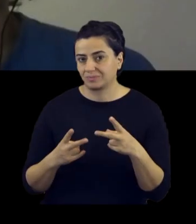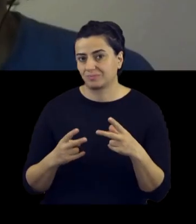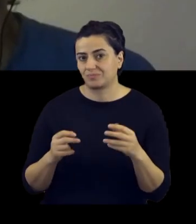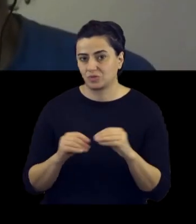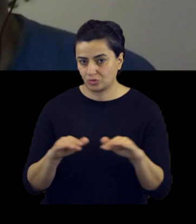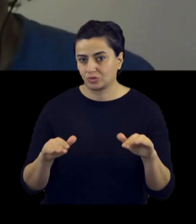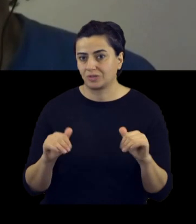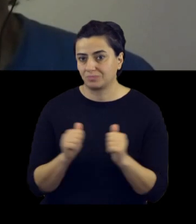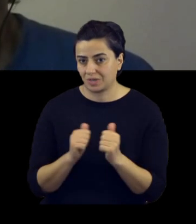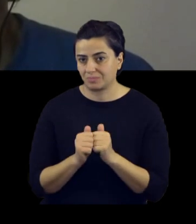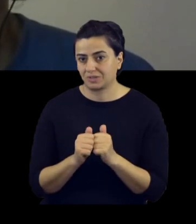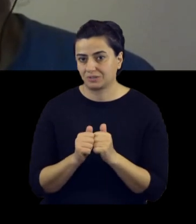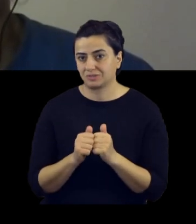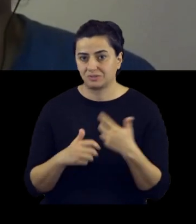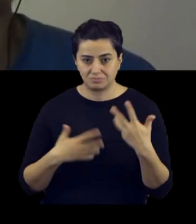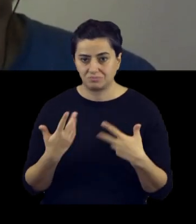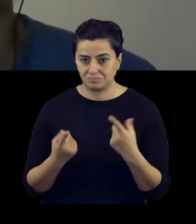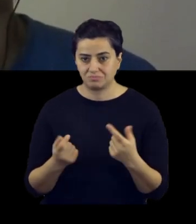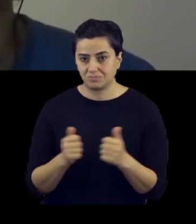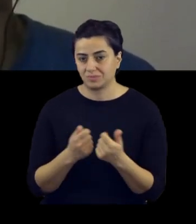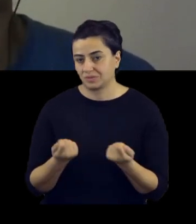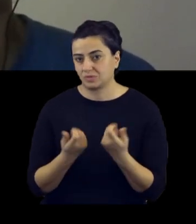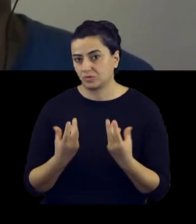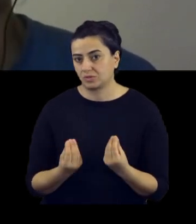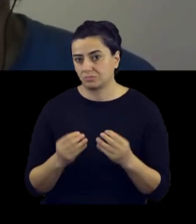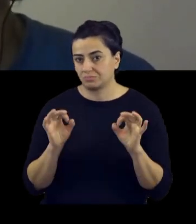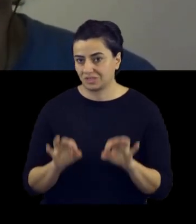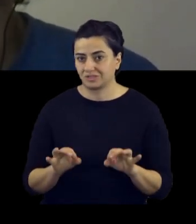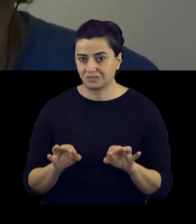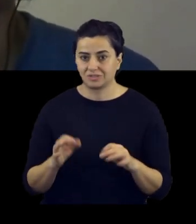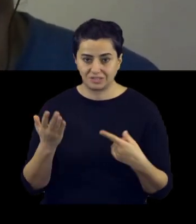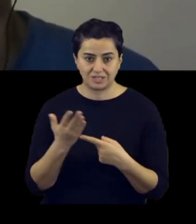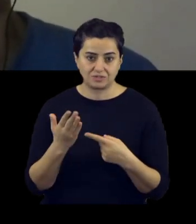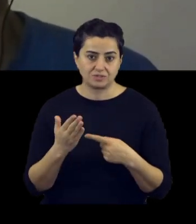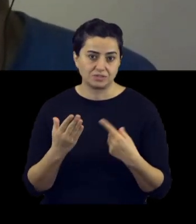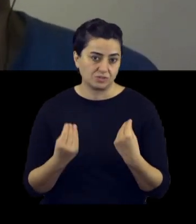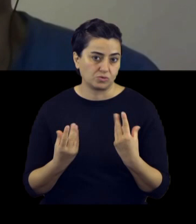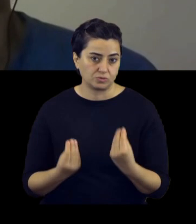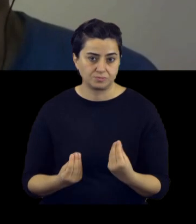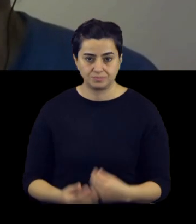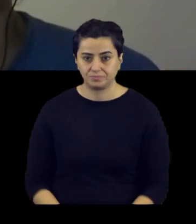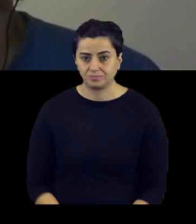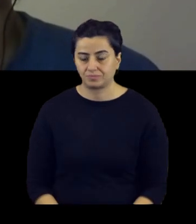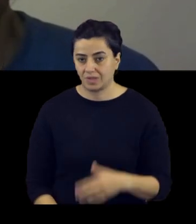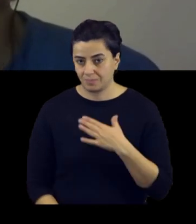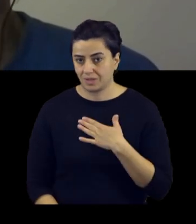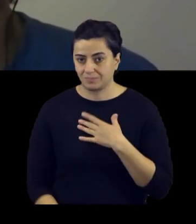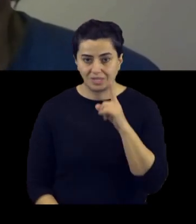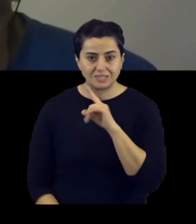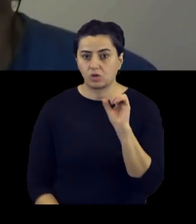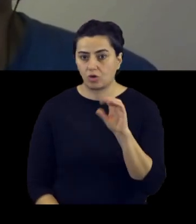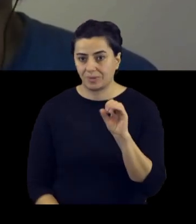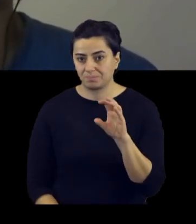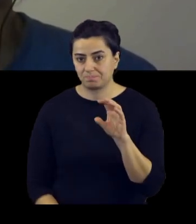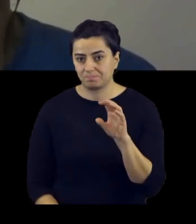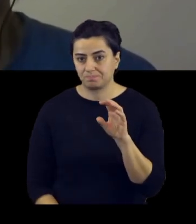çocuklar ilgi duyarsa ve başlarsa teknolojiye hem iyiye kullanılmış olur. Benim İngilizce